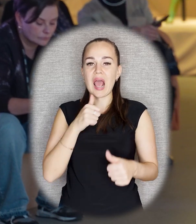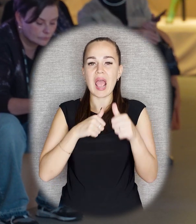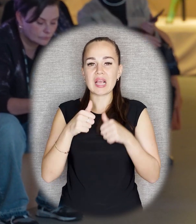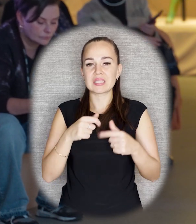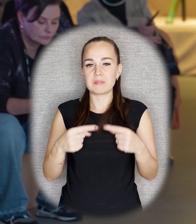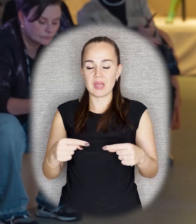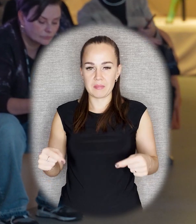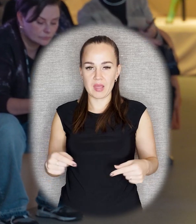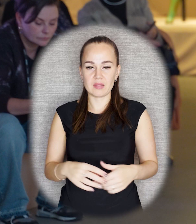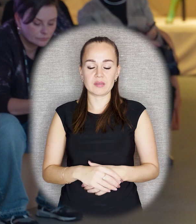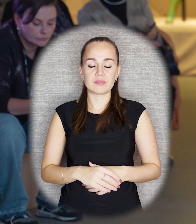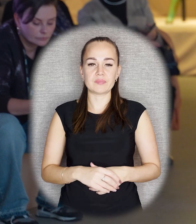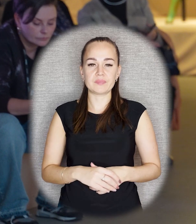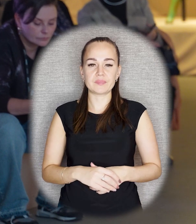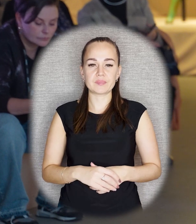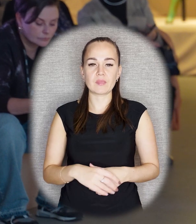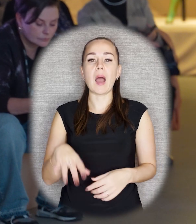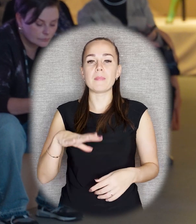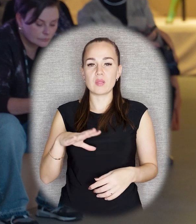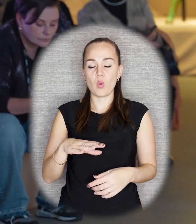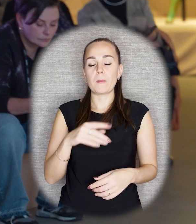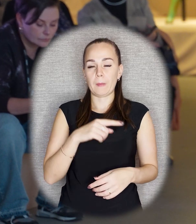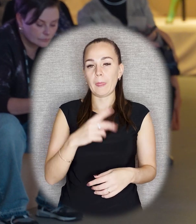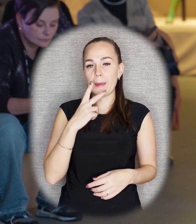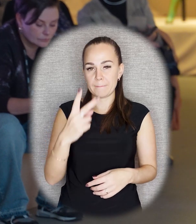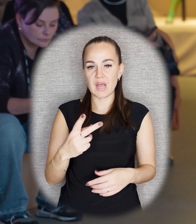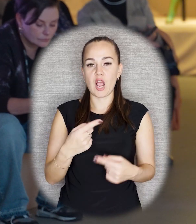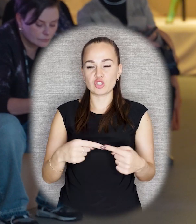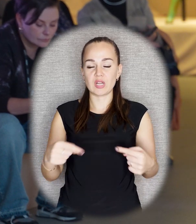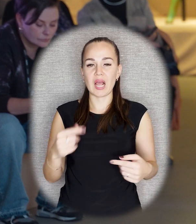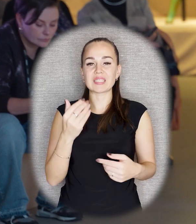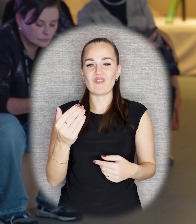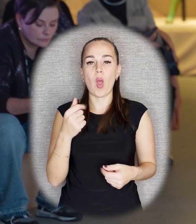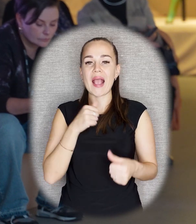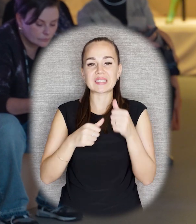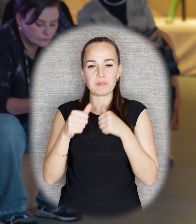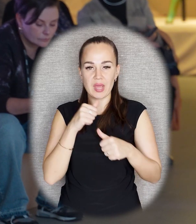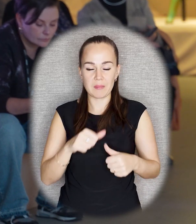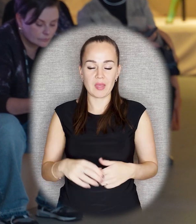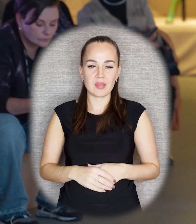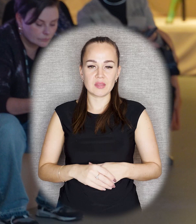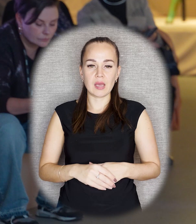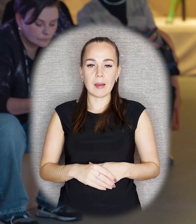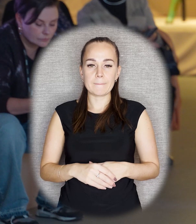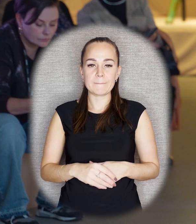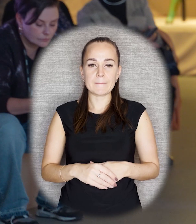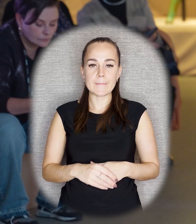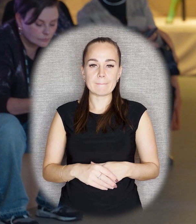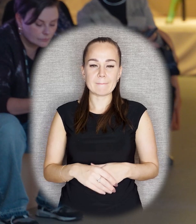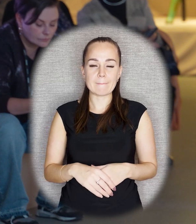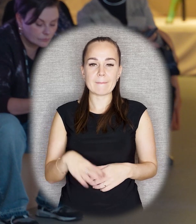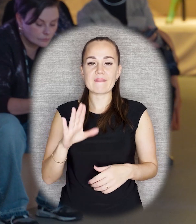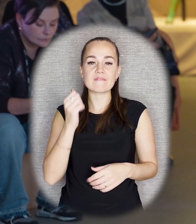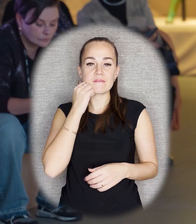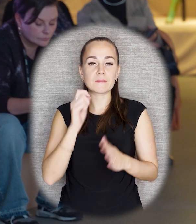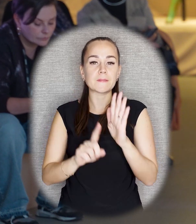невообразимые эксперименты? Мы с вами скоро посмотрим, покажутся ли они нам такими же невообразимыми. Соответственно, в Москве